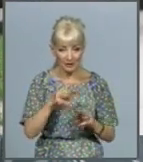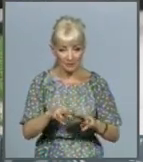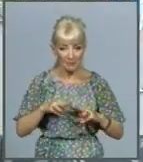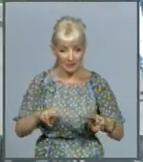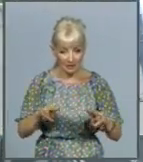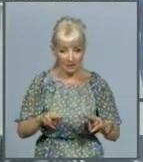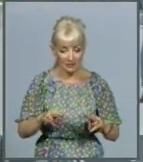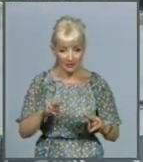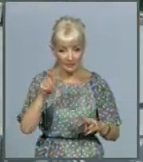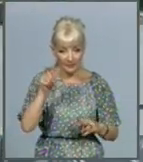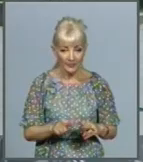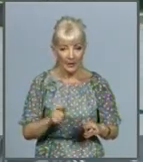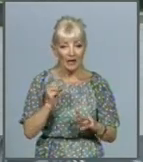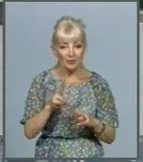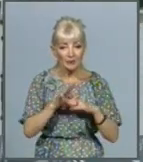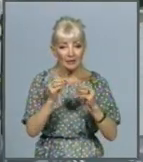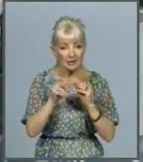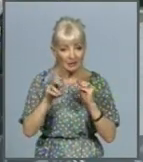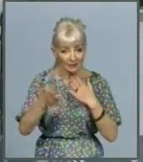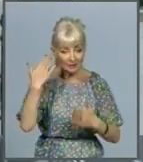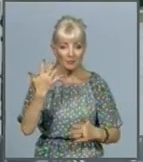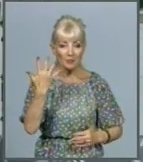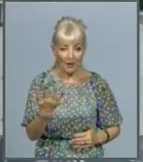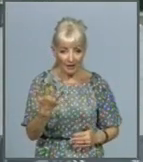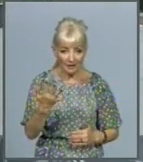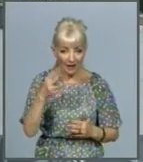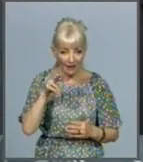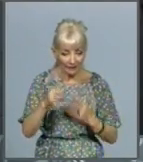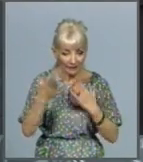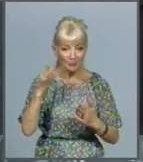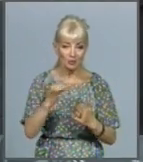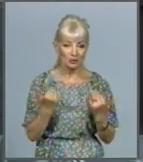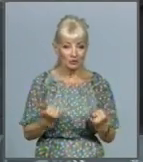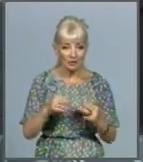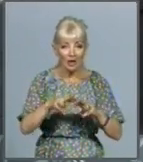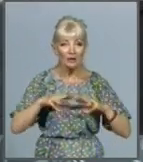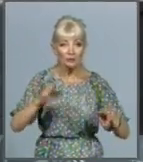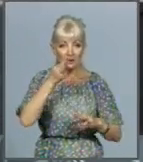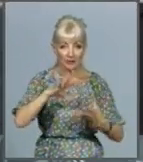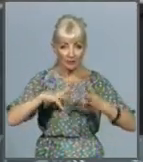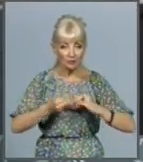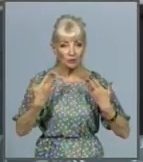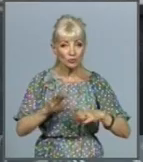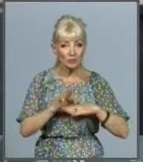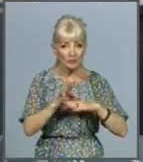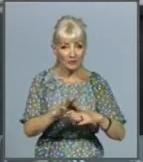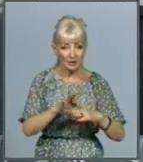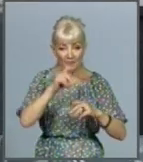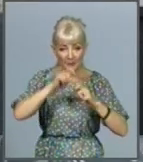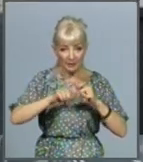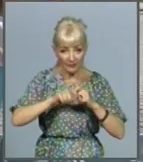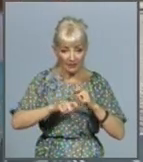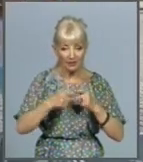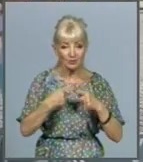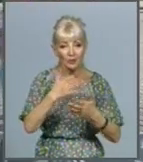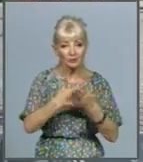10 років тому, 5 років, так і зараз. В уряді зазначають, що в результаті вже проведених інспекцій вдалося ліквідувати можливість